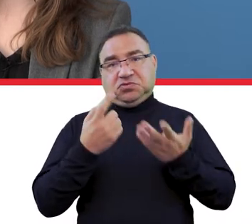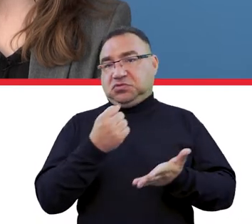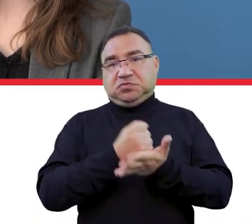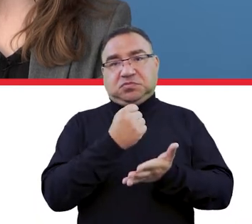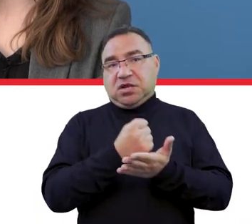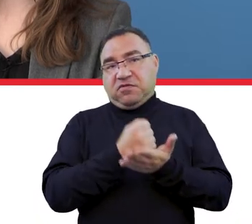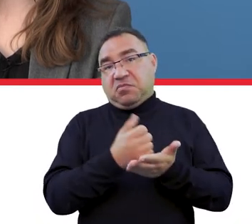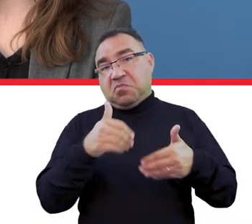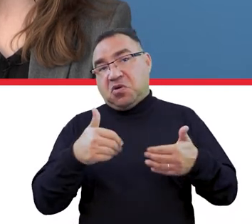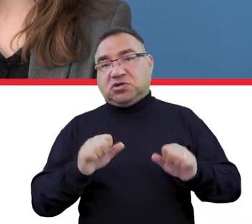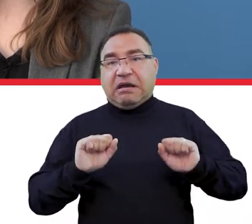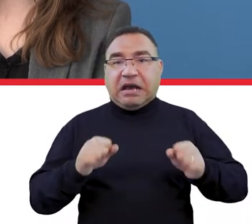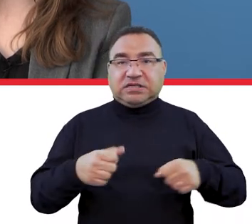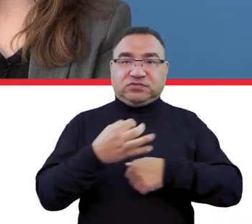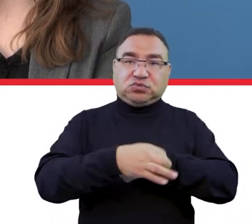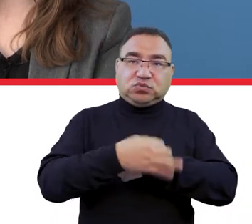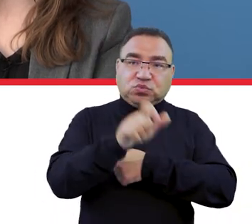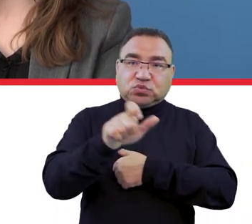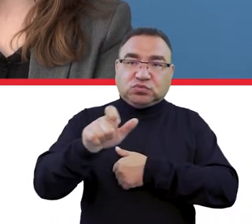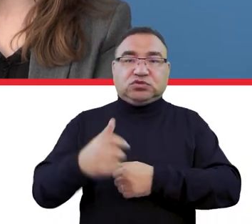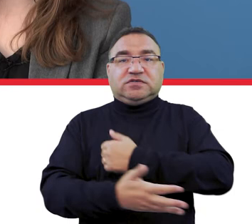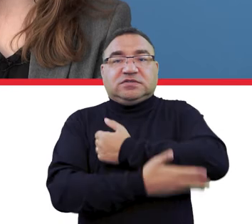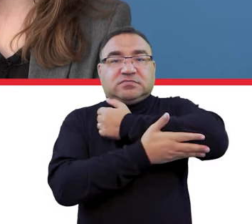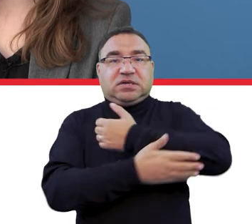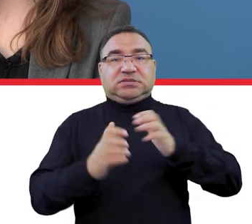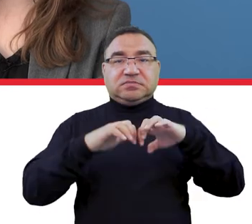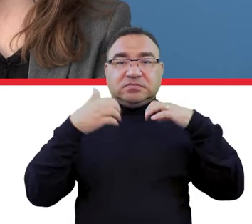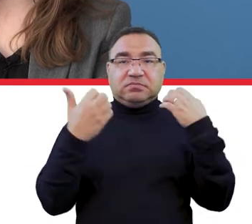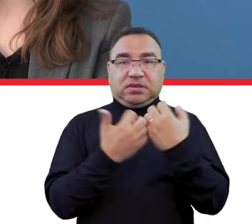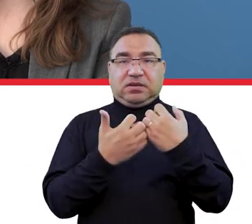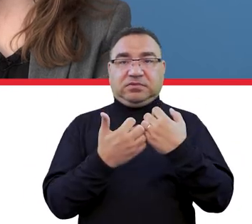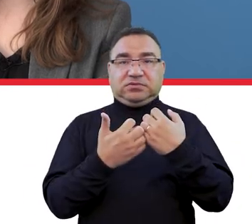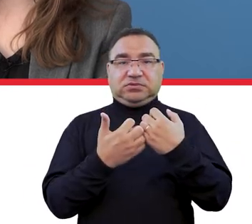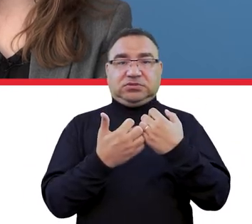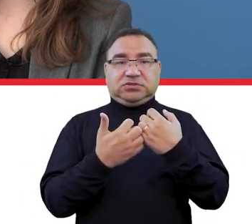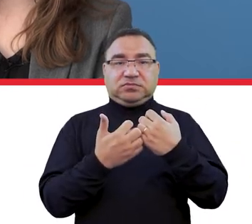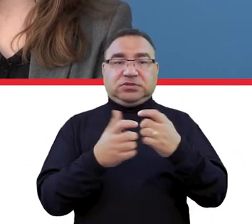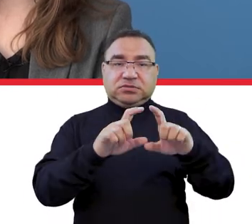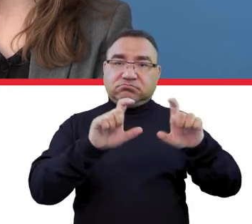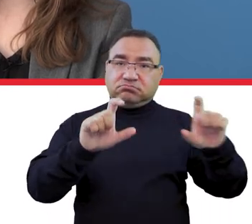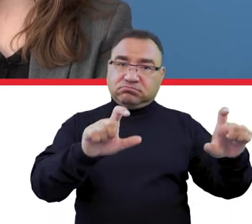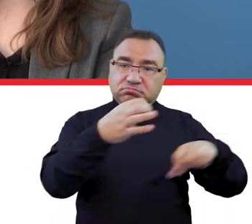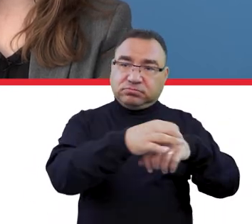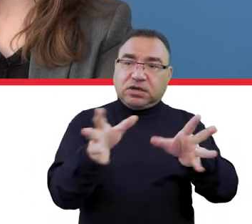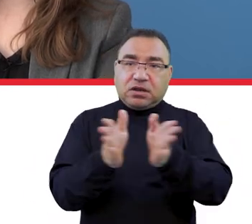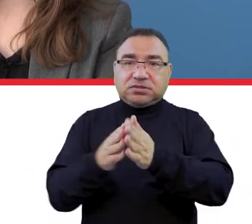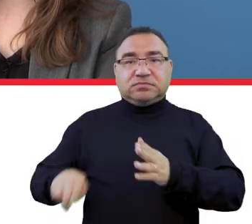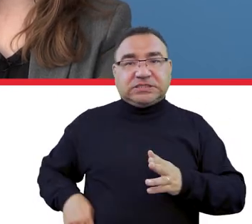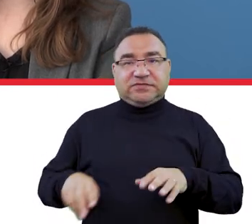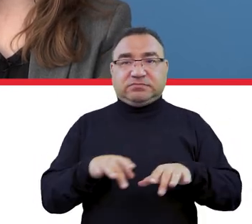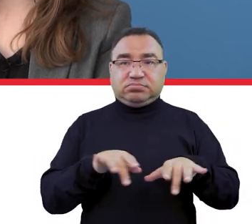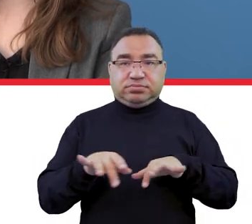kwestia znowu może aktywności studentów, może wsparcia przez parlament, żeby uczelnia w porozumieniu z Ministerstwem